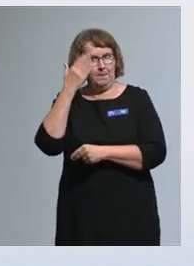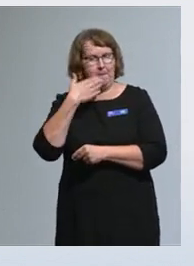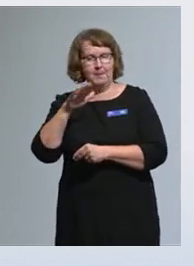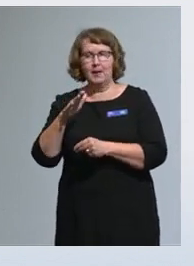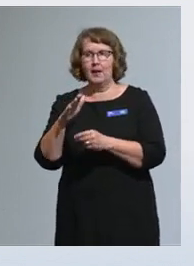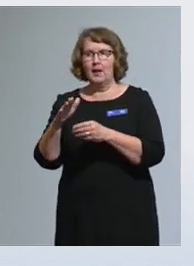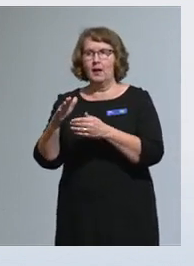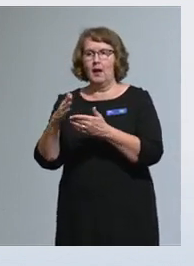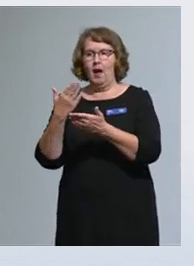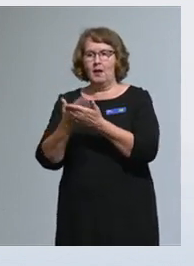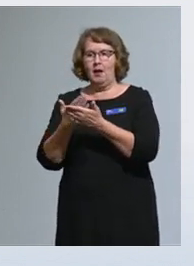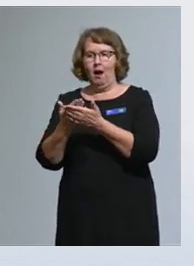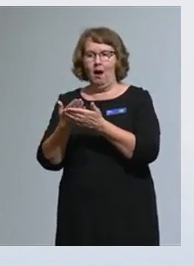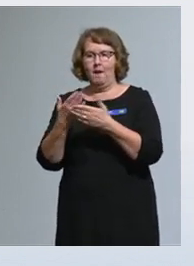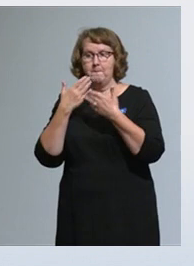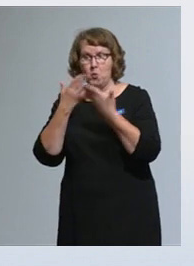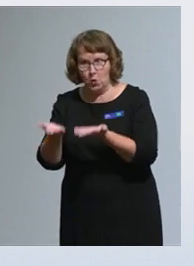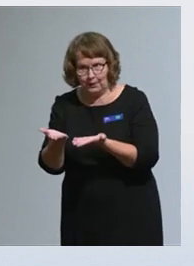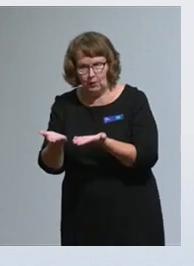käytetään oikein.